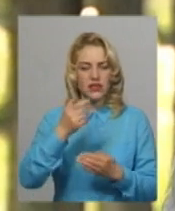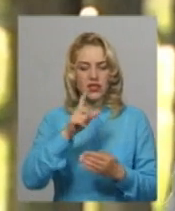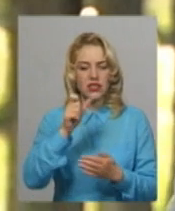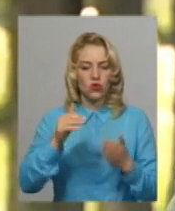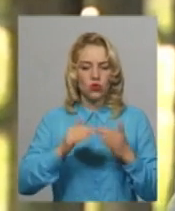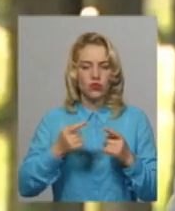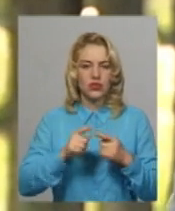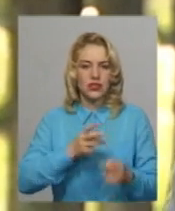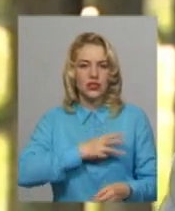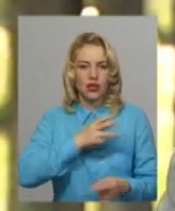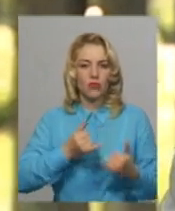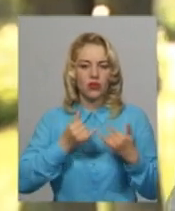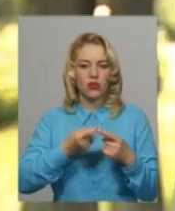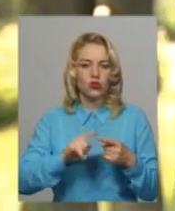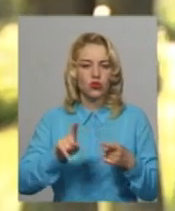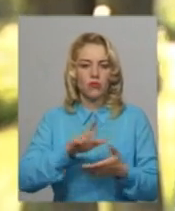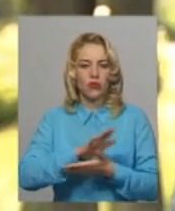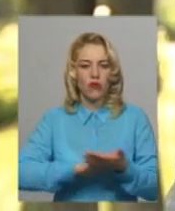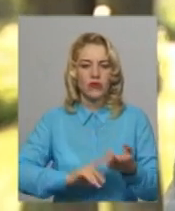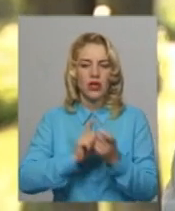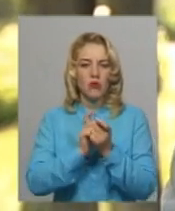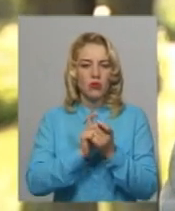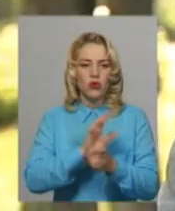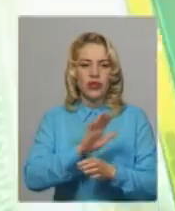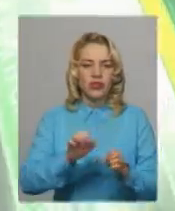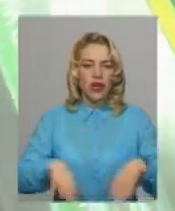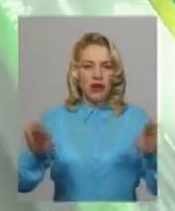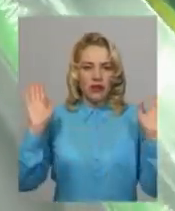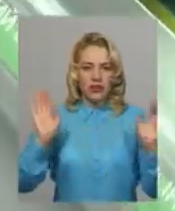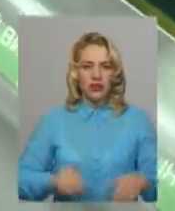– це такий стимул для того, щоб продовжувати боротьбу і не здаватися.